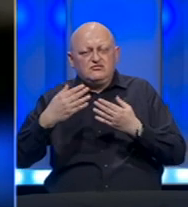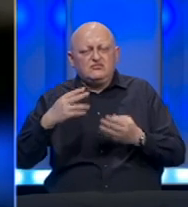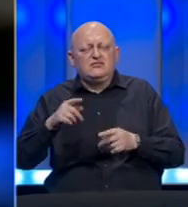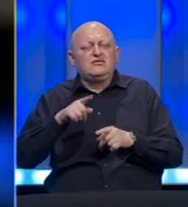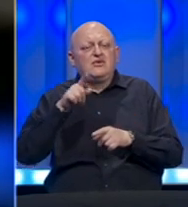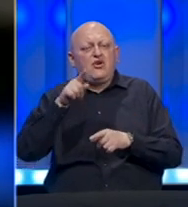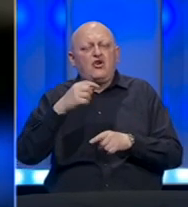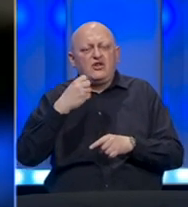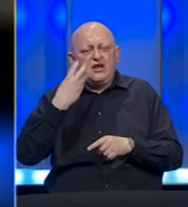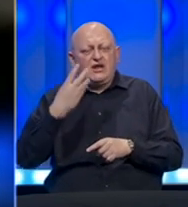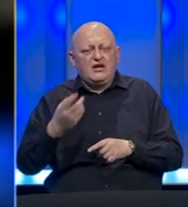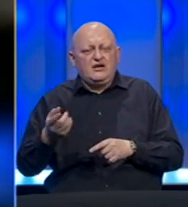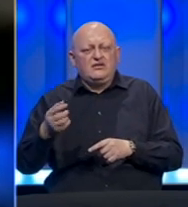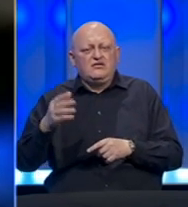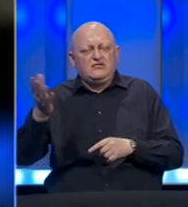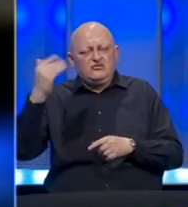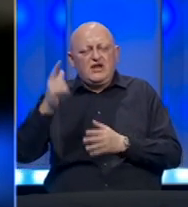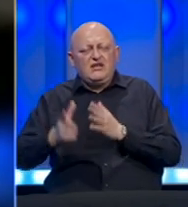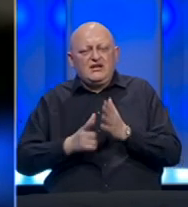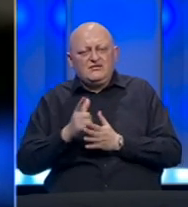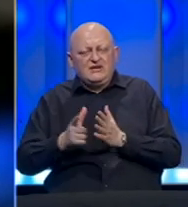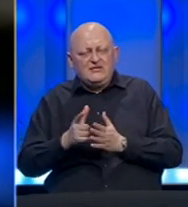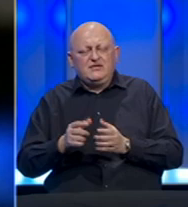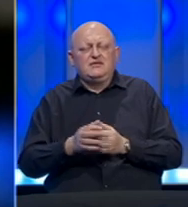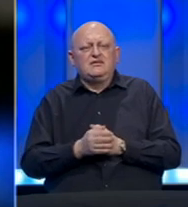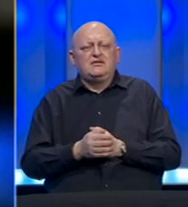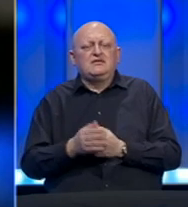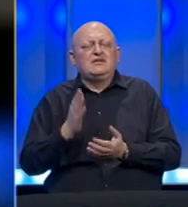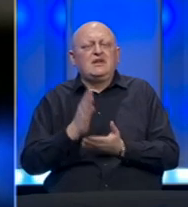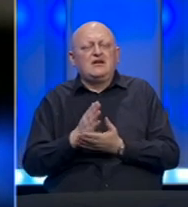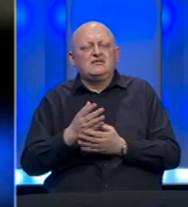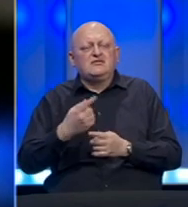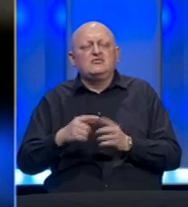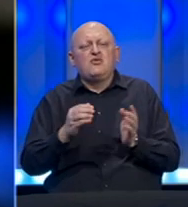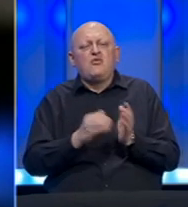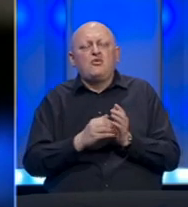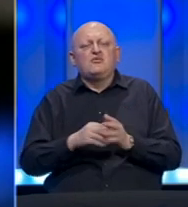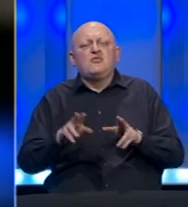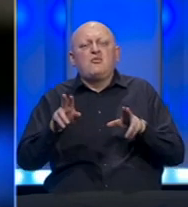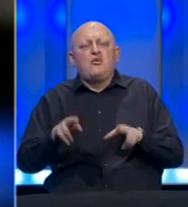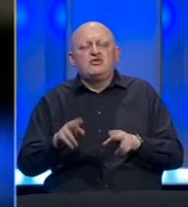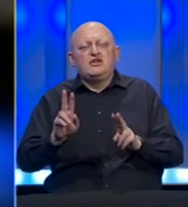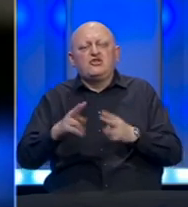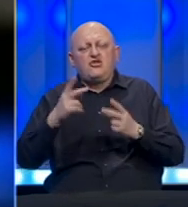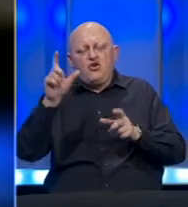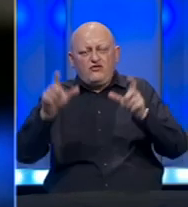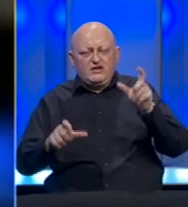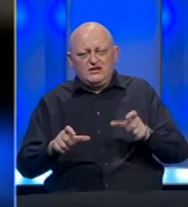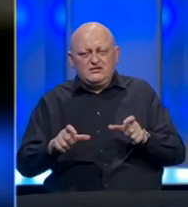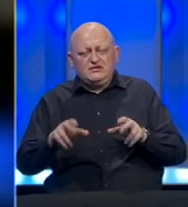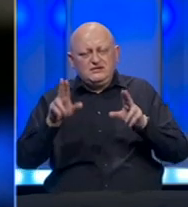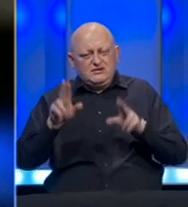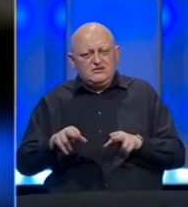onda, kada je nastala u davna vremena, nastala zbog potrebe i mogućnosti da novinari imaju